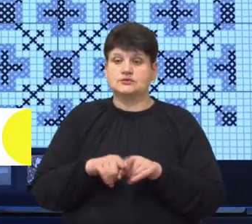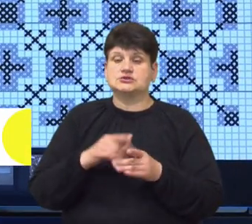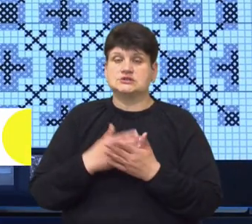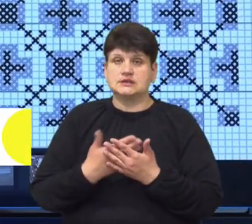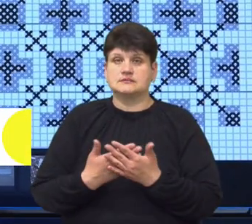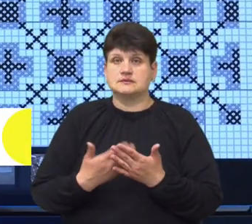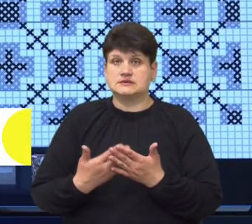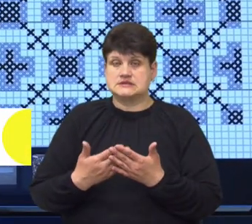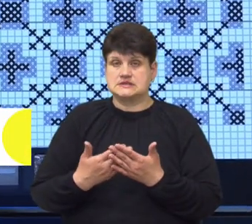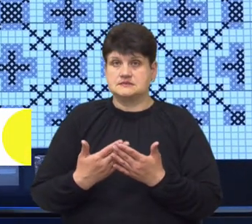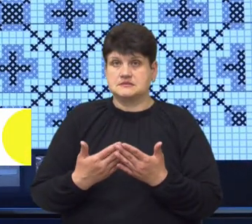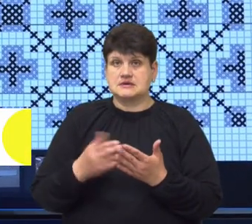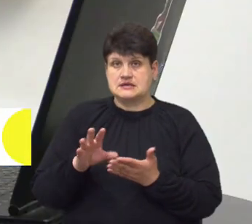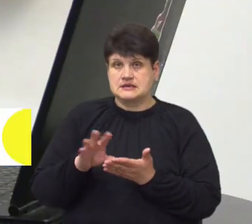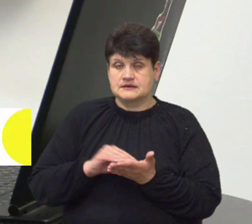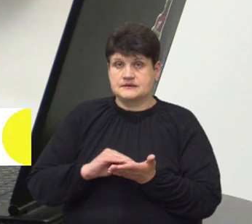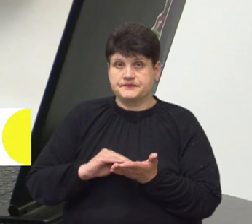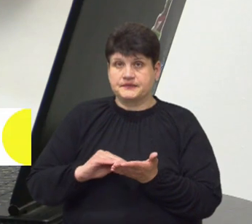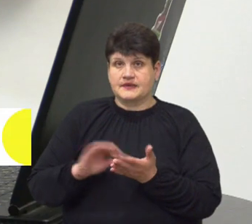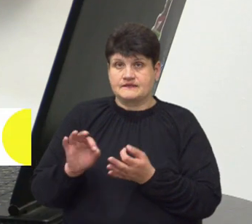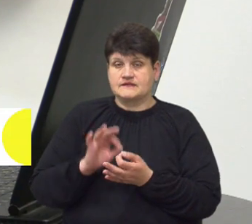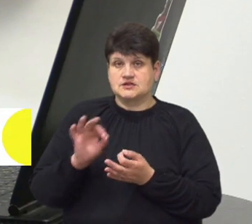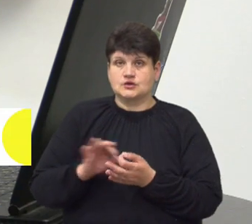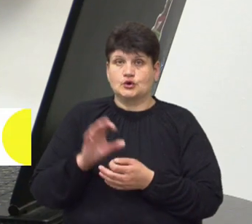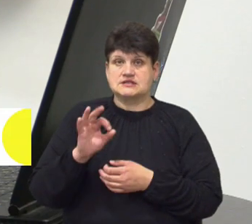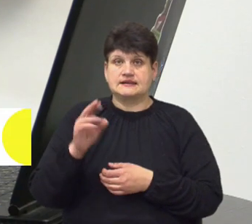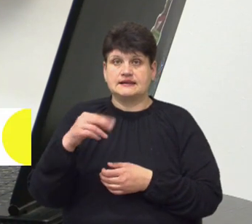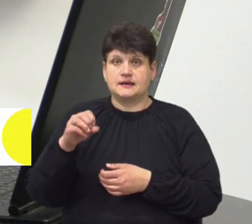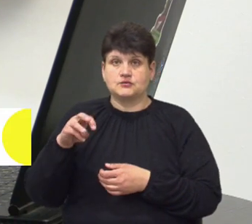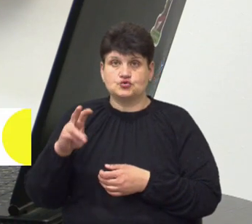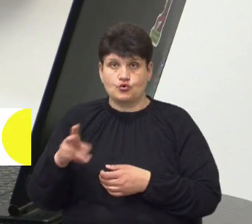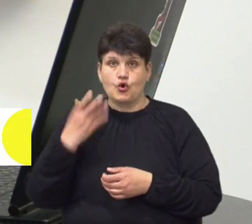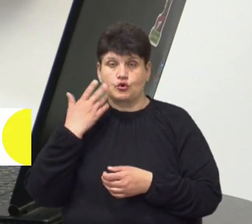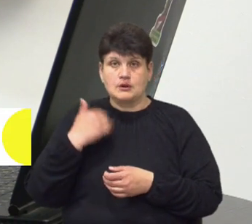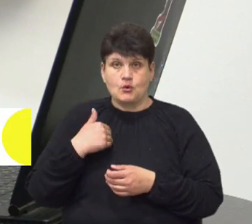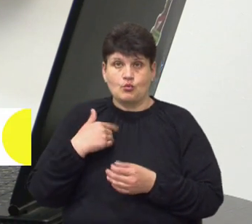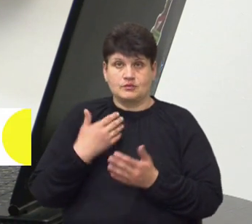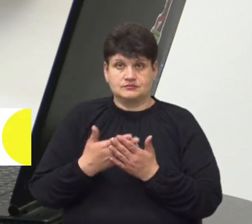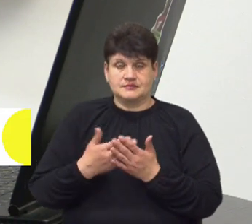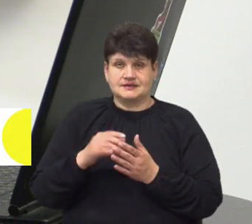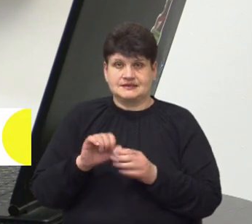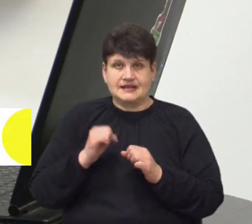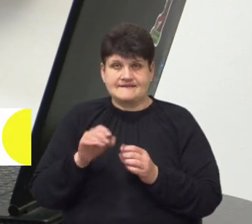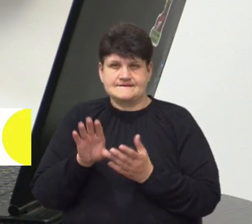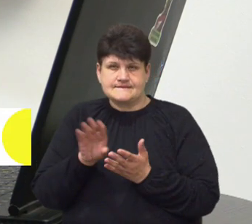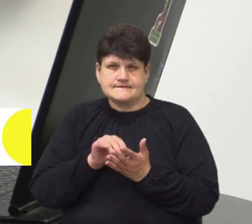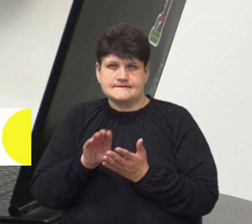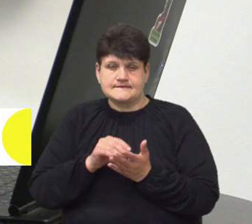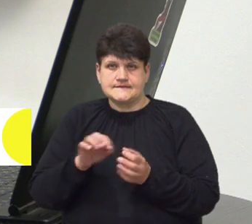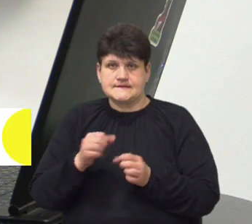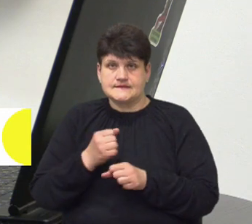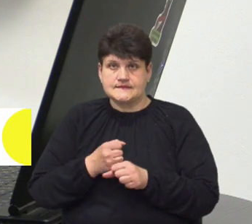відшити Олександрою Демчук. Уже по моїх схемах, коли намагалися відтворювати і побачили, що якщо